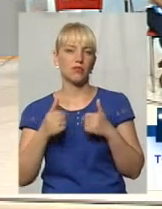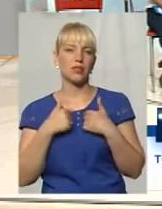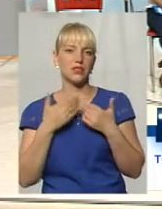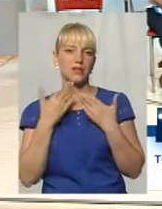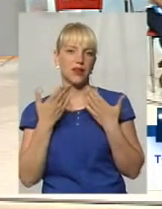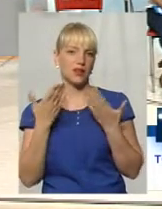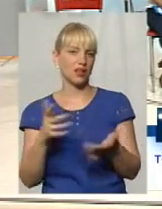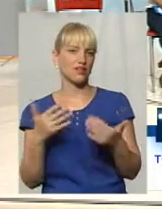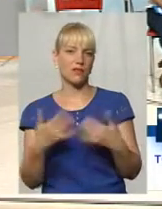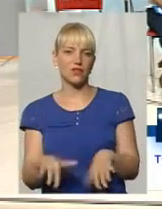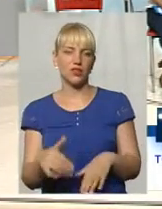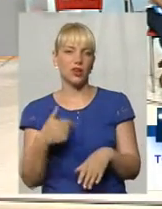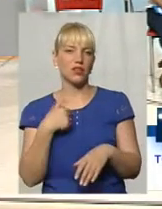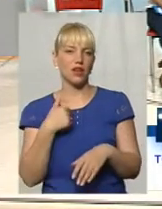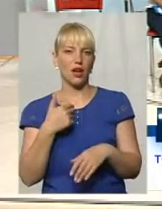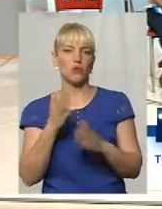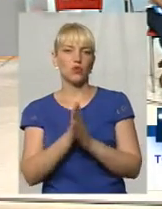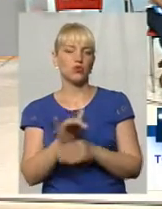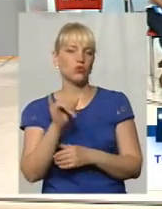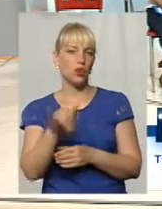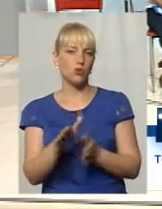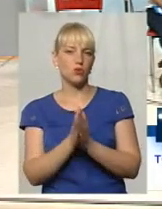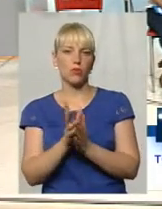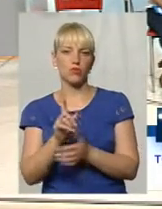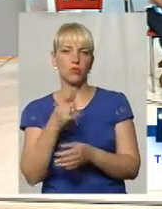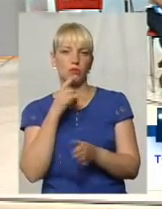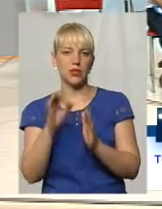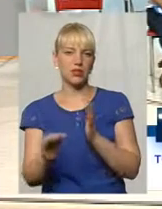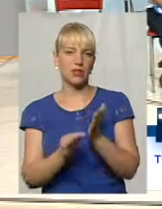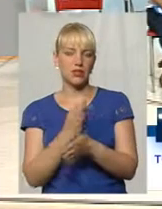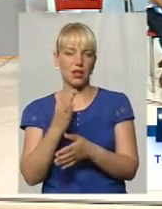Доброго здоров'я.